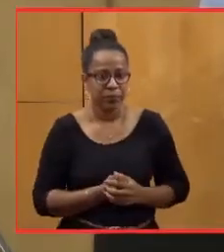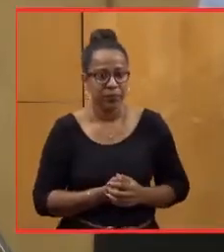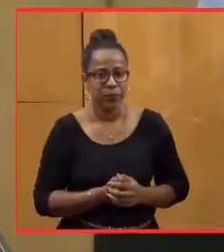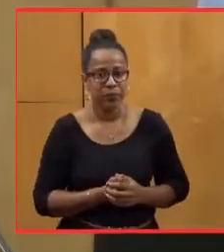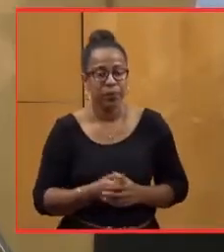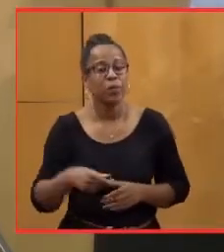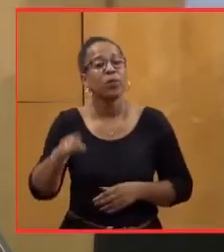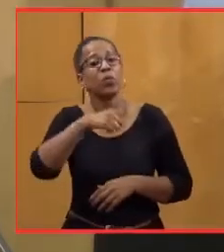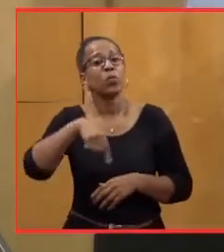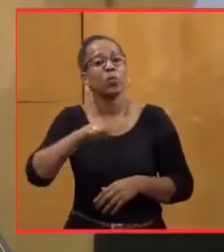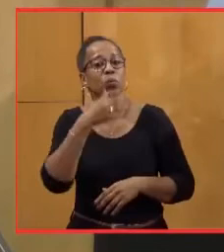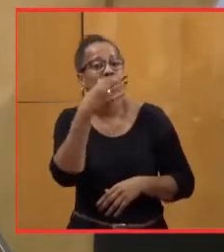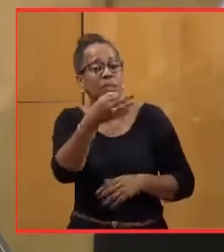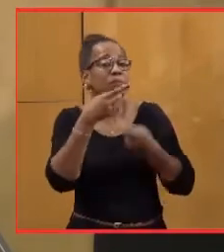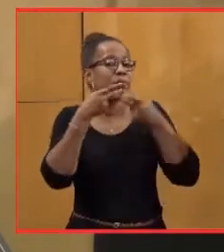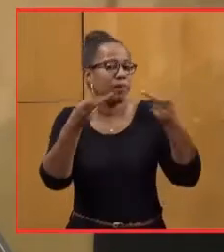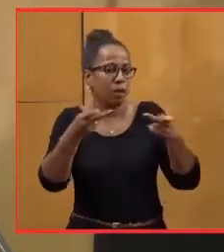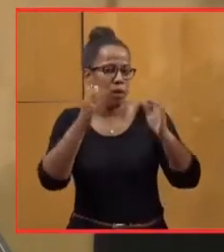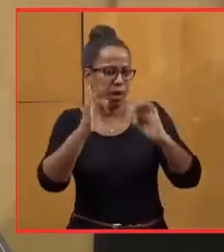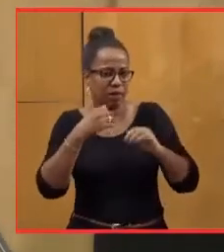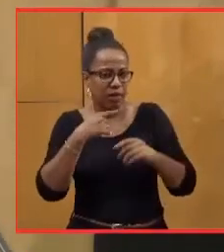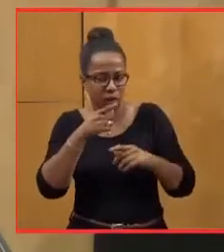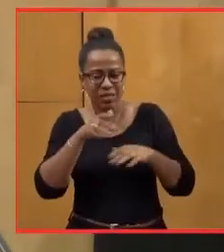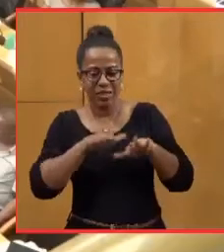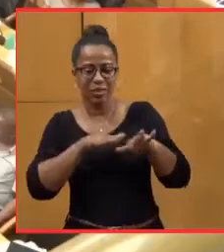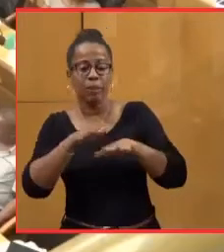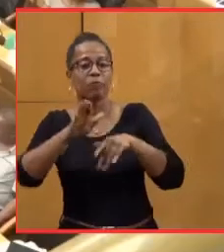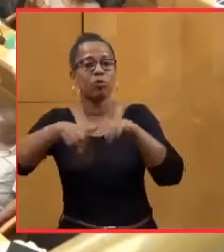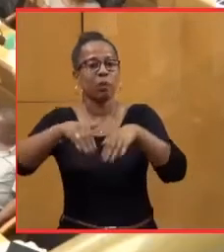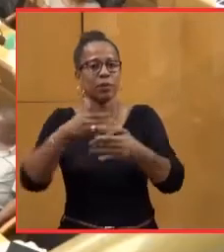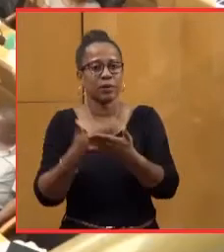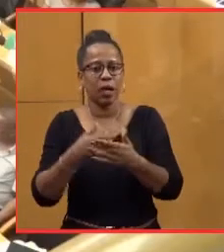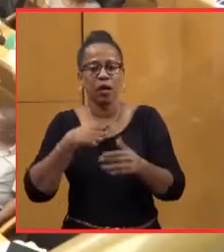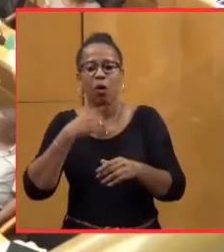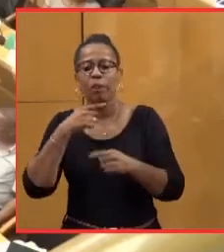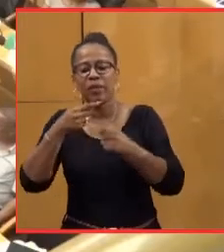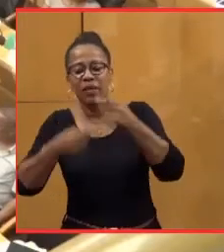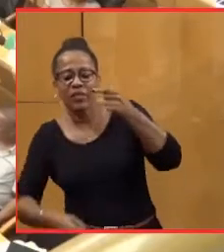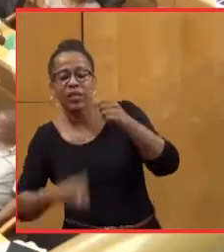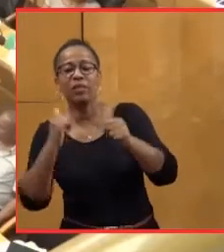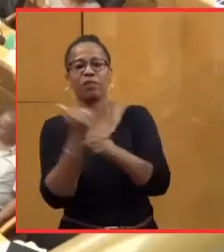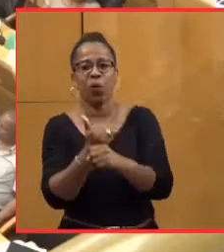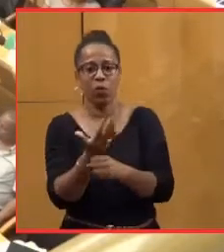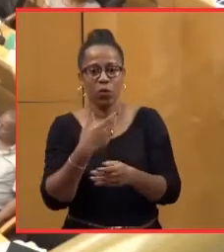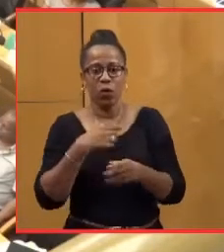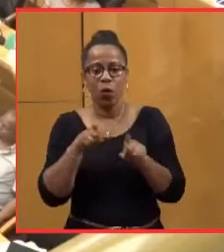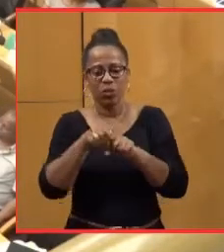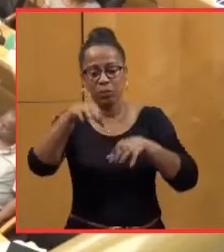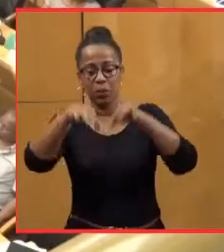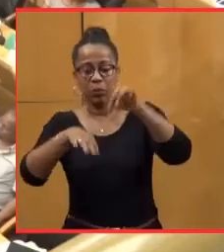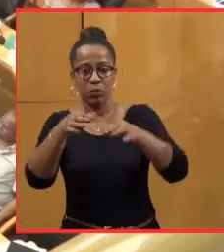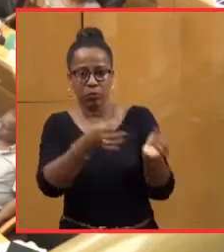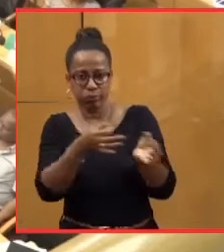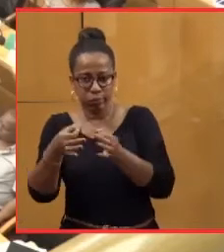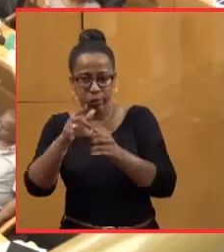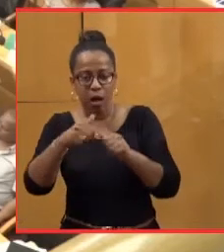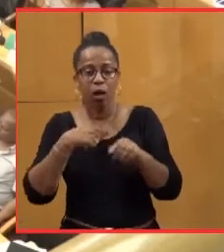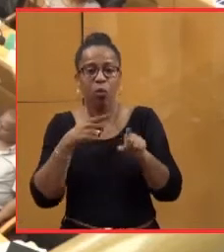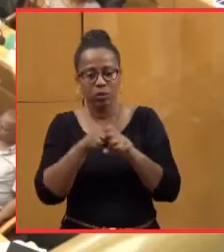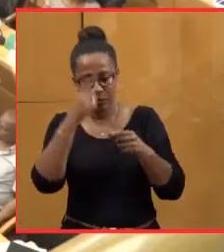Nous dénonçons cette pratique du faux déficit et cette manipulation régulière et